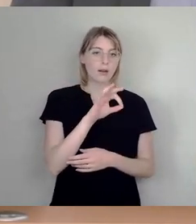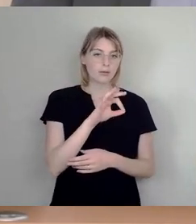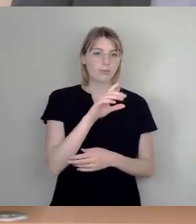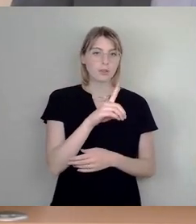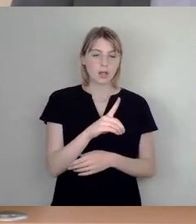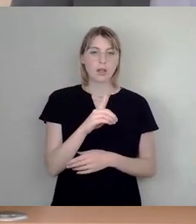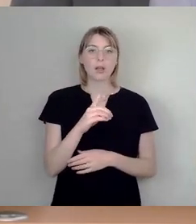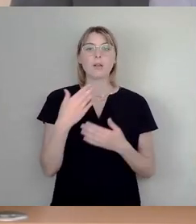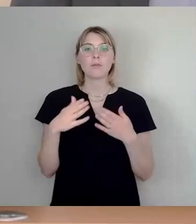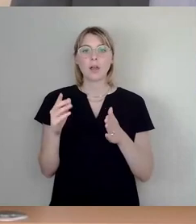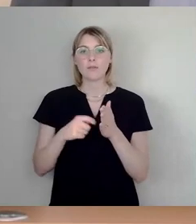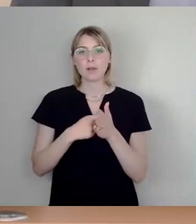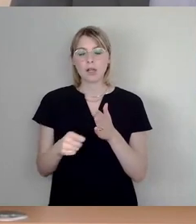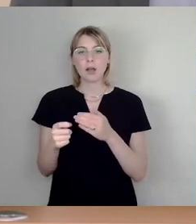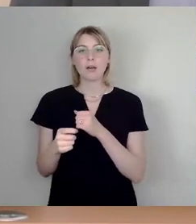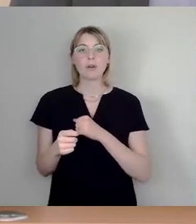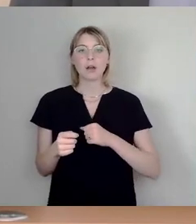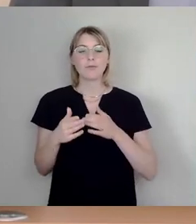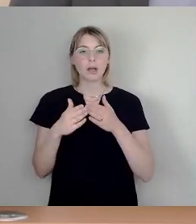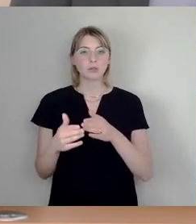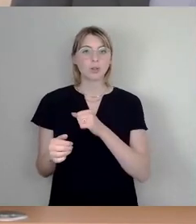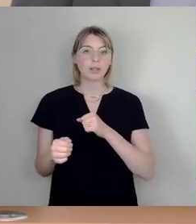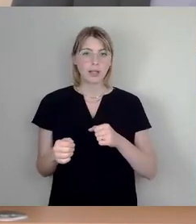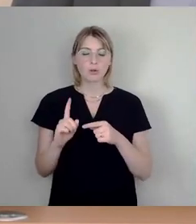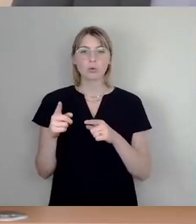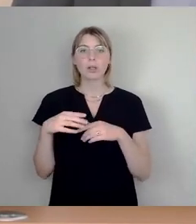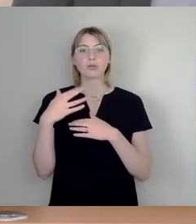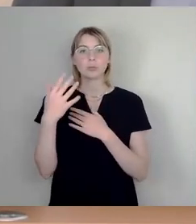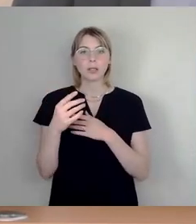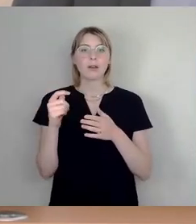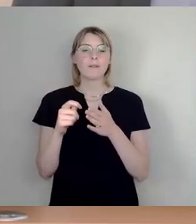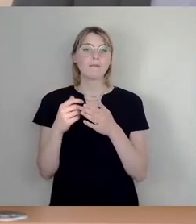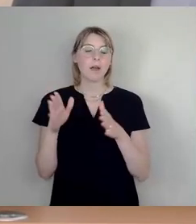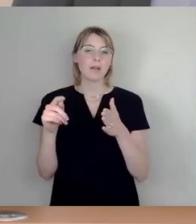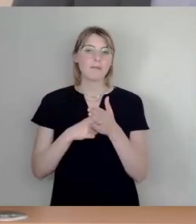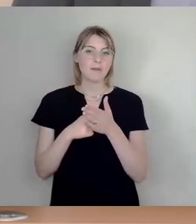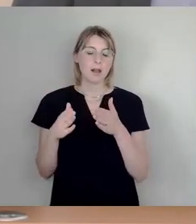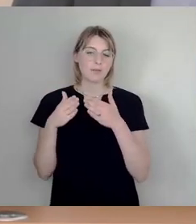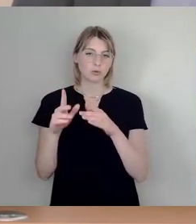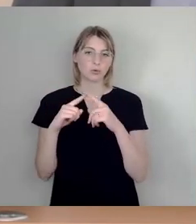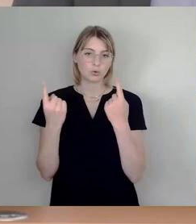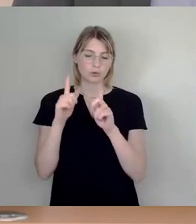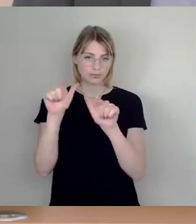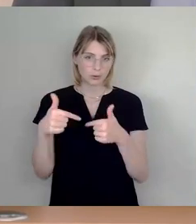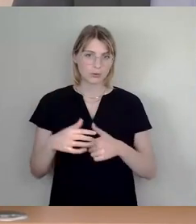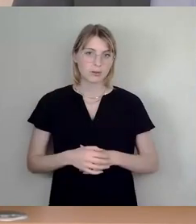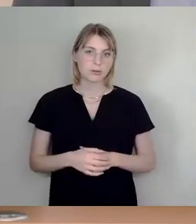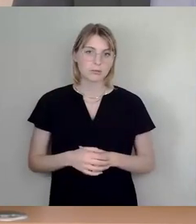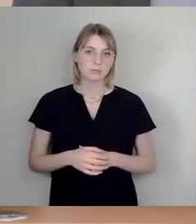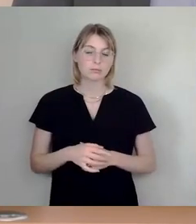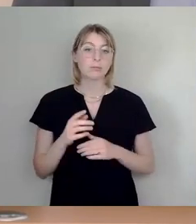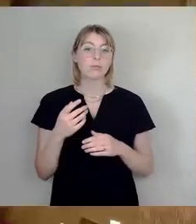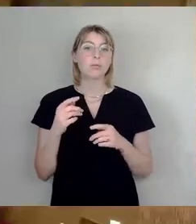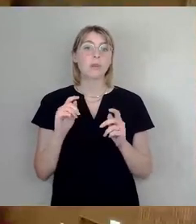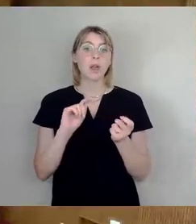Fraktion Die Linke und in der Fraktionsrunde würden dann die Freien Wähler starten. Also, Änderungsantrag AfD einbringen, bitteschön, Herr